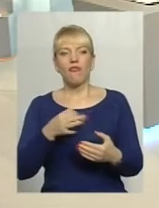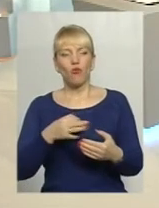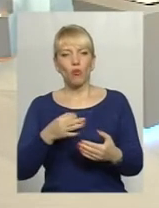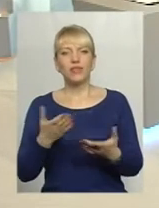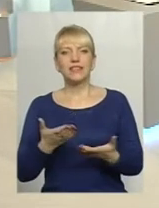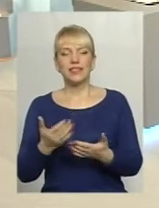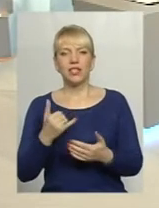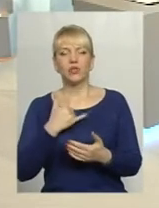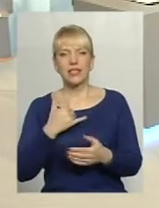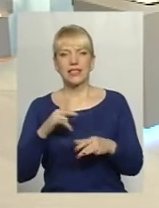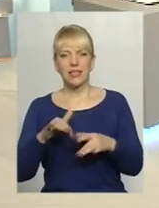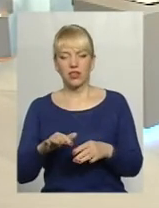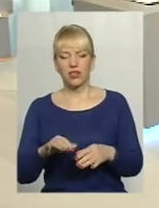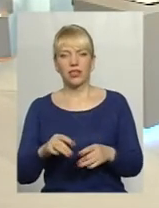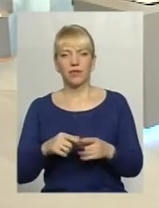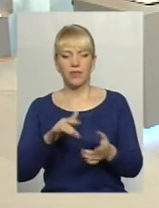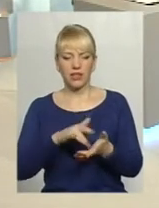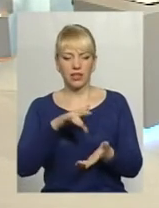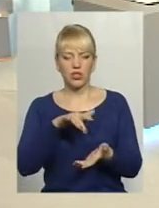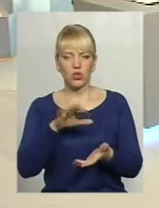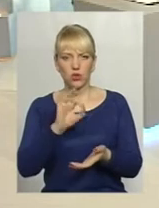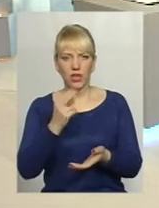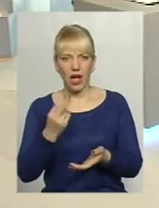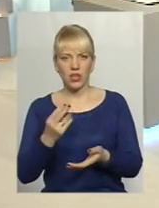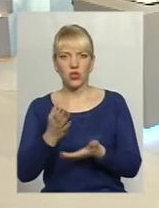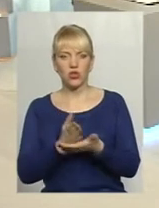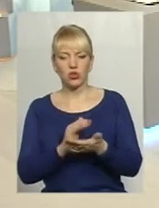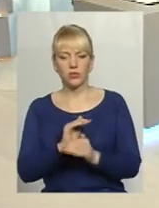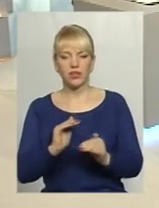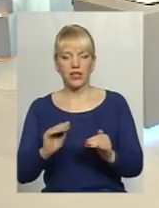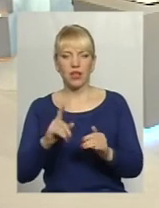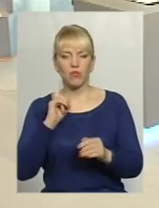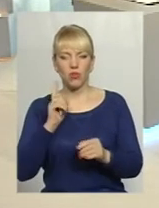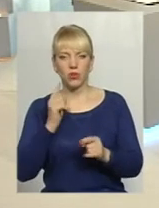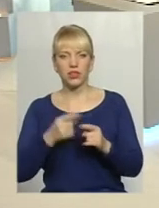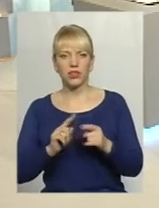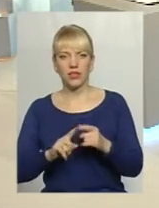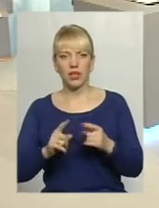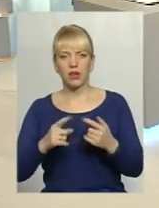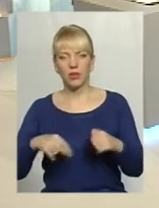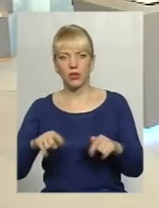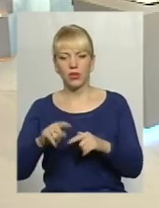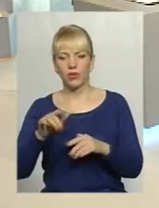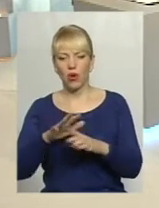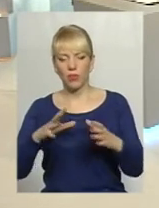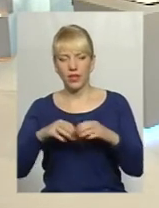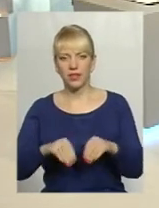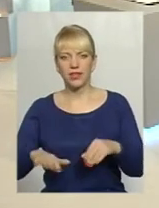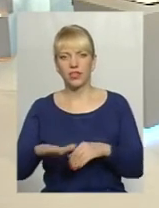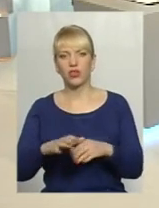області у нас так само центри соціальних служб для сім'ї дітей та молоді та ті структурні підрозділи в об'єднаних територіальних громадах